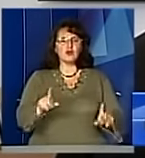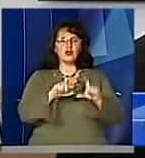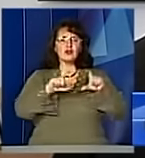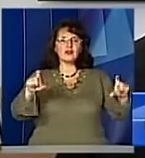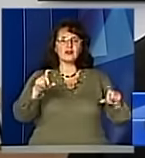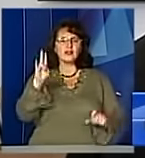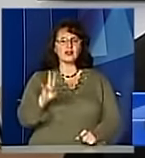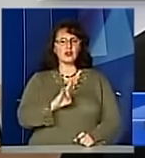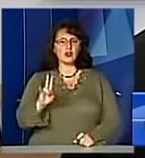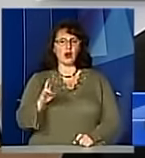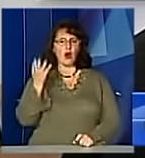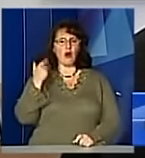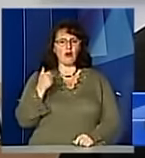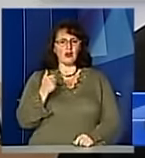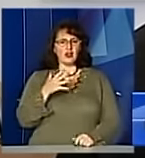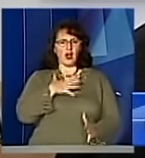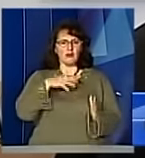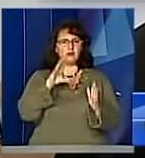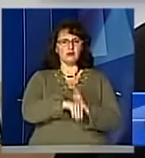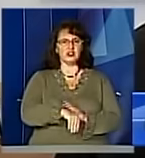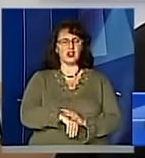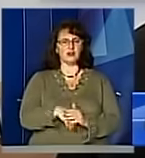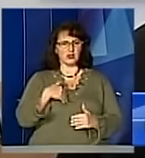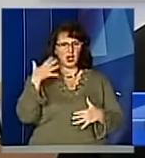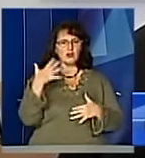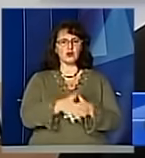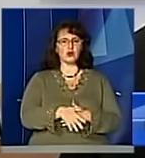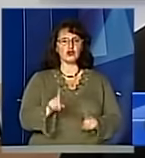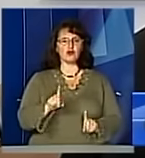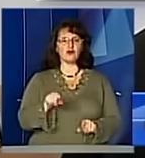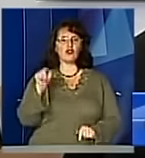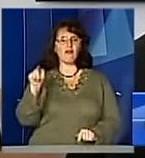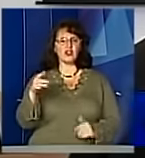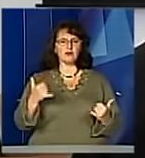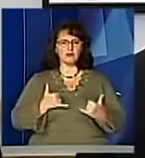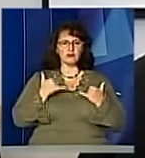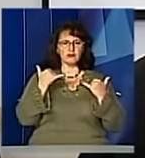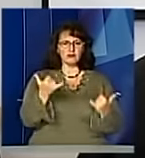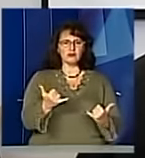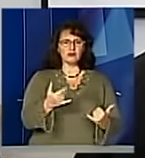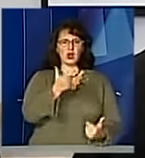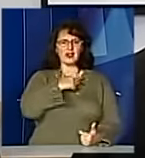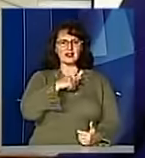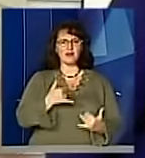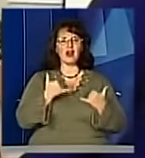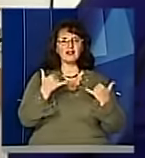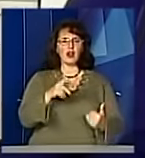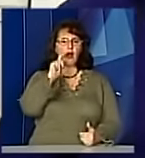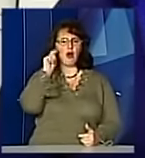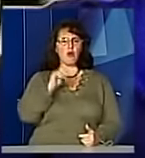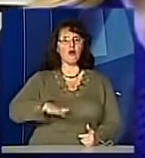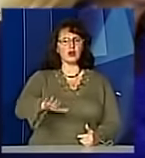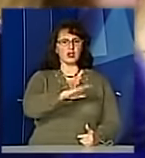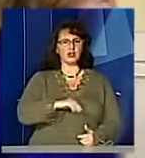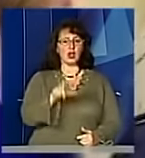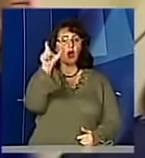коли він загинув. Я зрозумів, що він посвятив себе для України. Людина